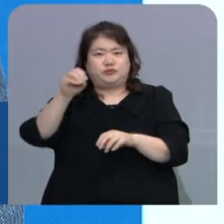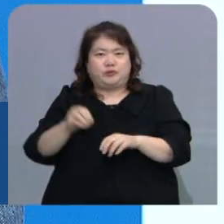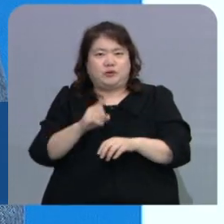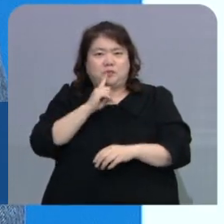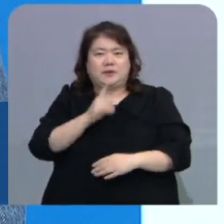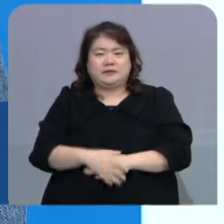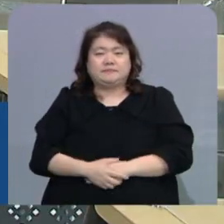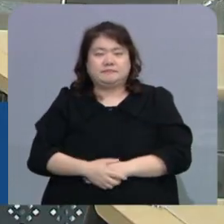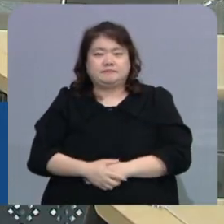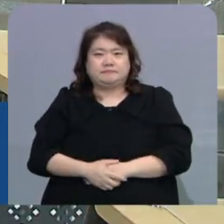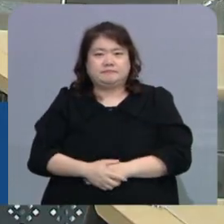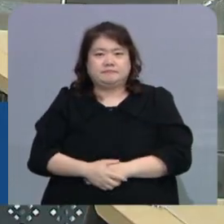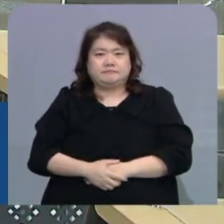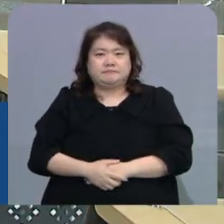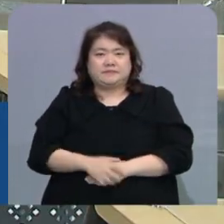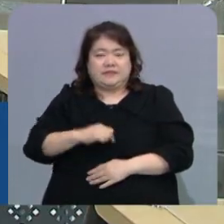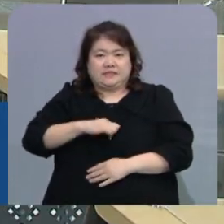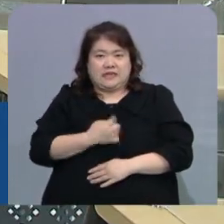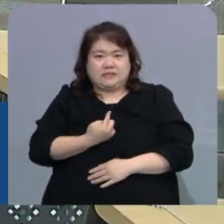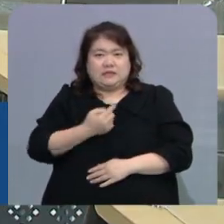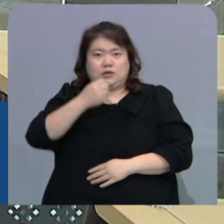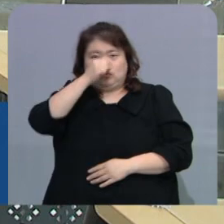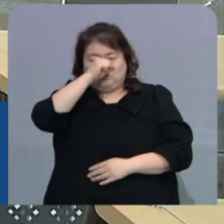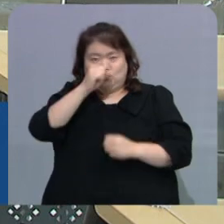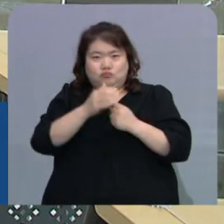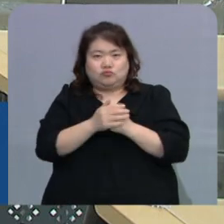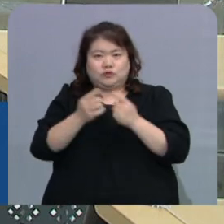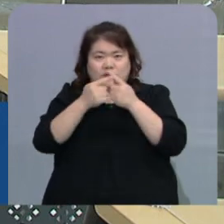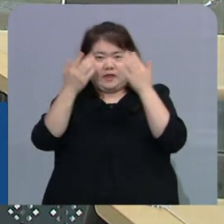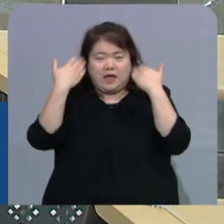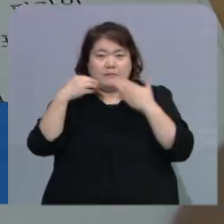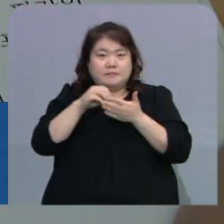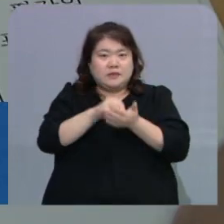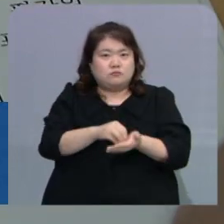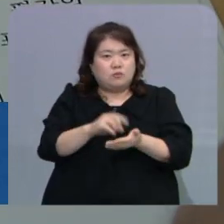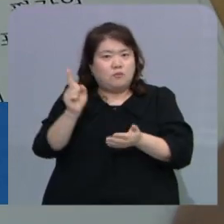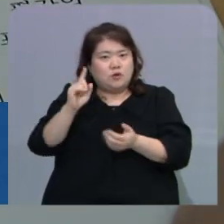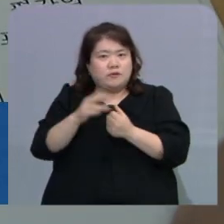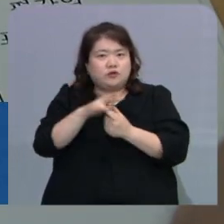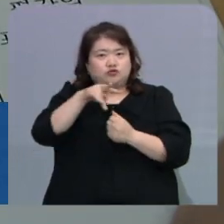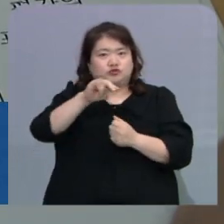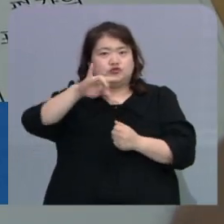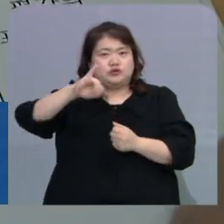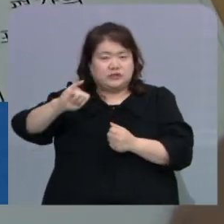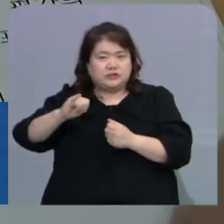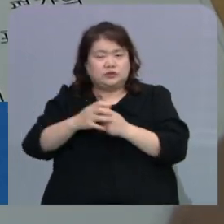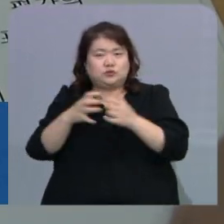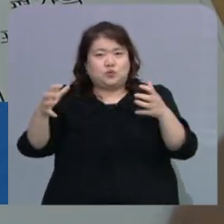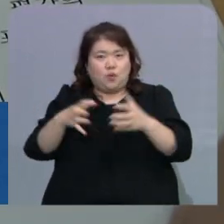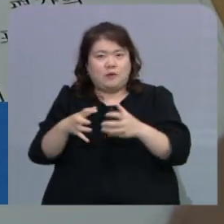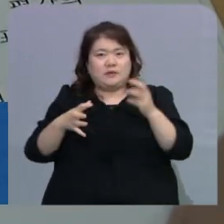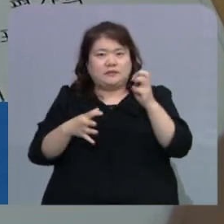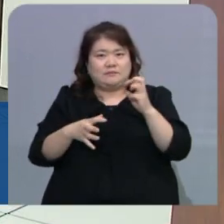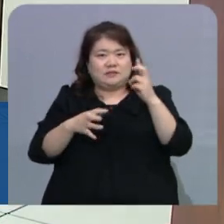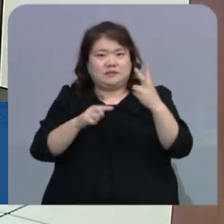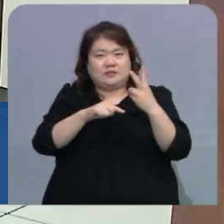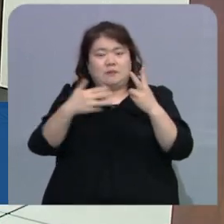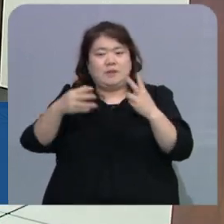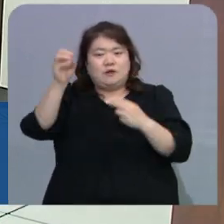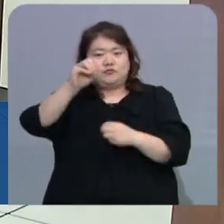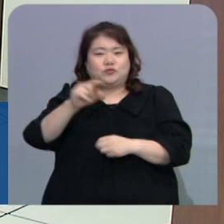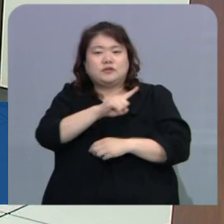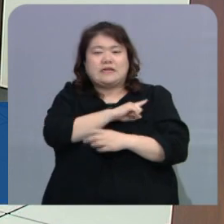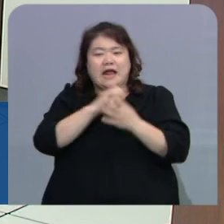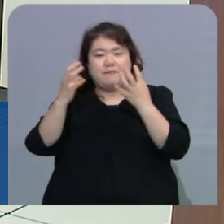덧붙였습니다. 자신에게 유리한 입시 전형으로는 수시학생부 종합전형이 32.8%로